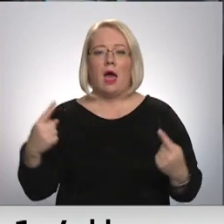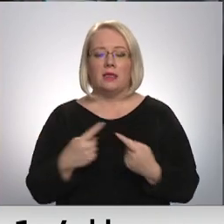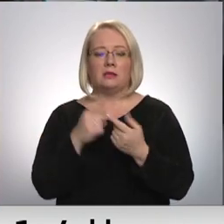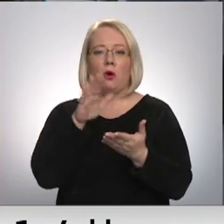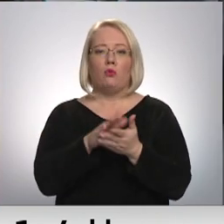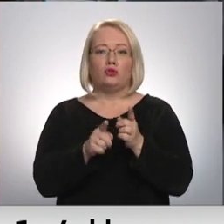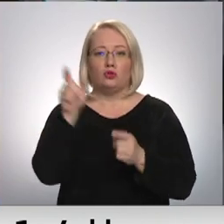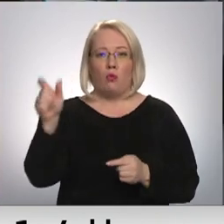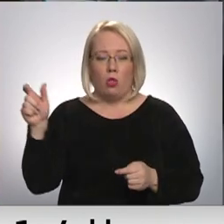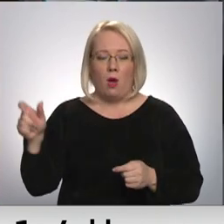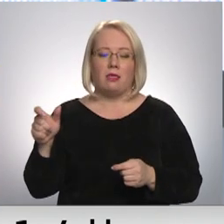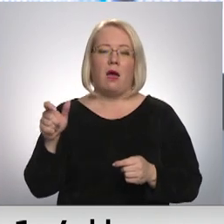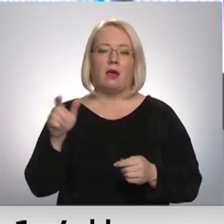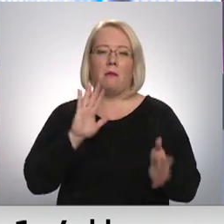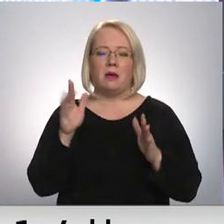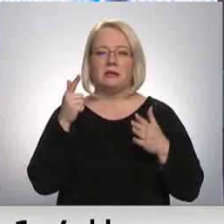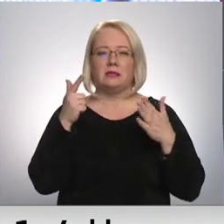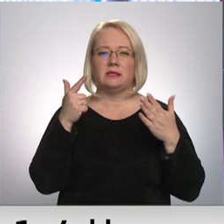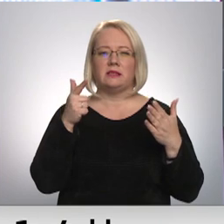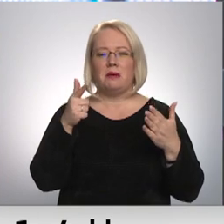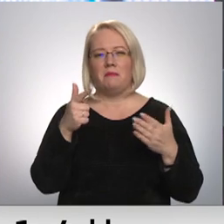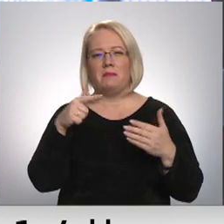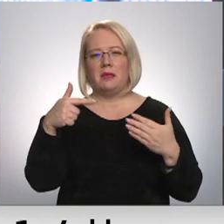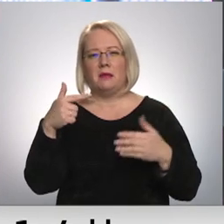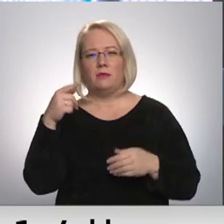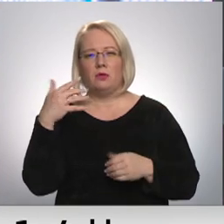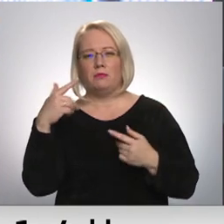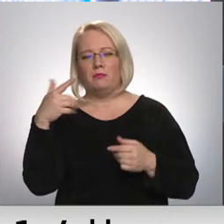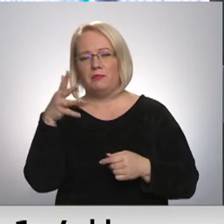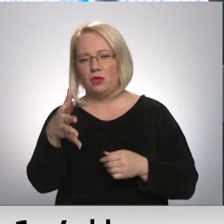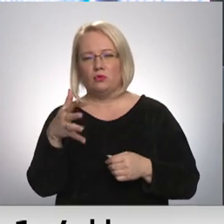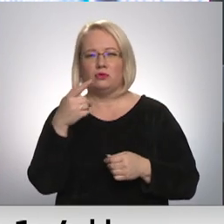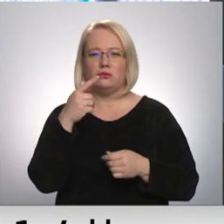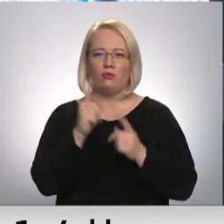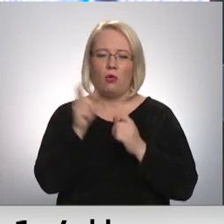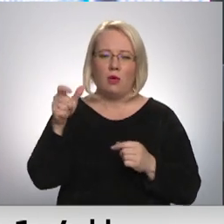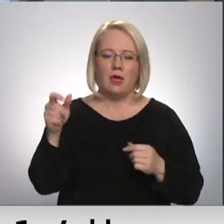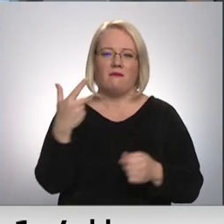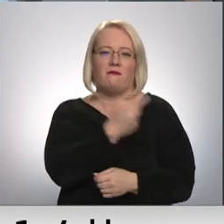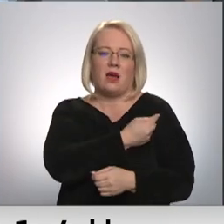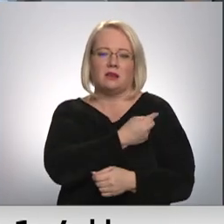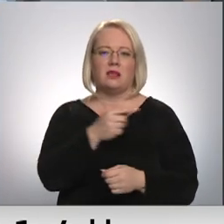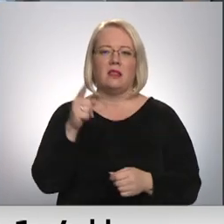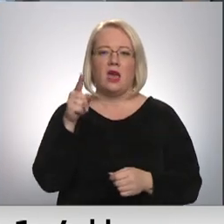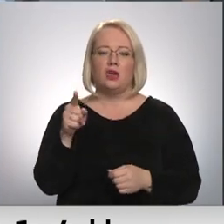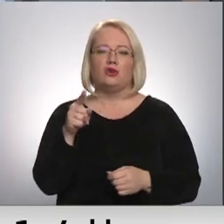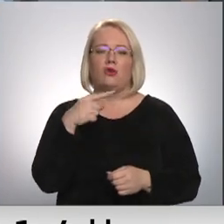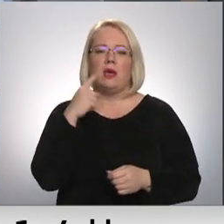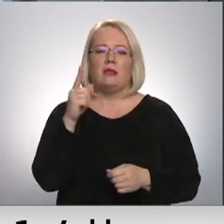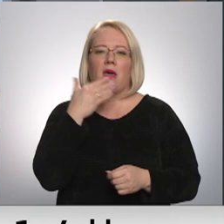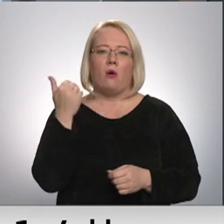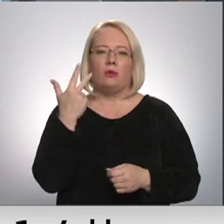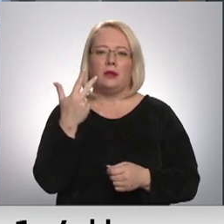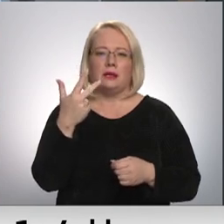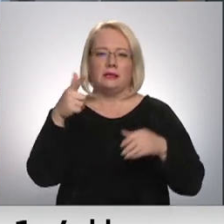7500 Rīgas skolotāju vakcinēties atteikušies 235. No tiem tikai 37 gadījumos